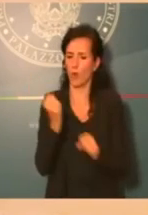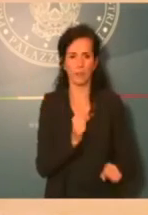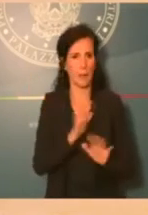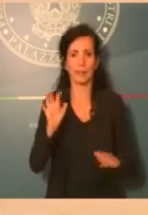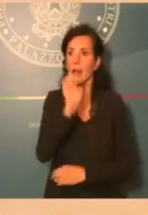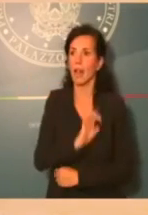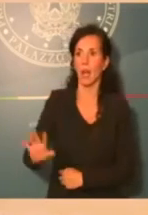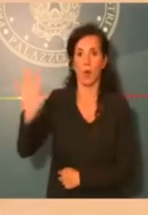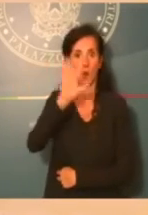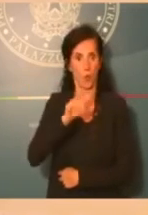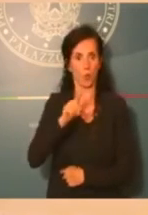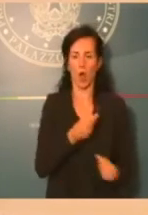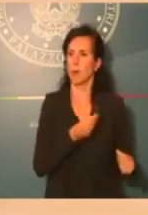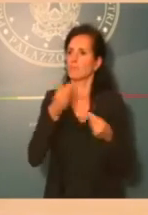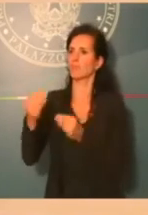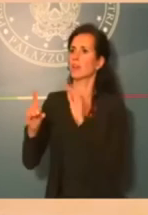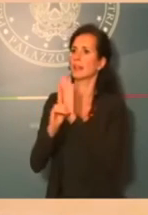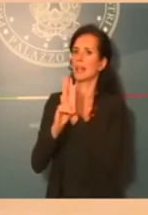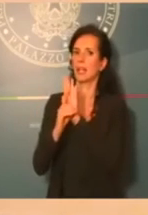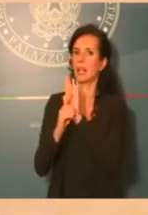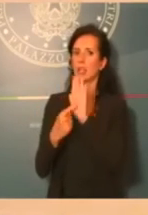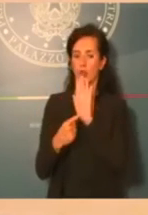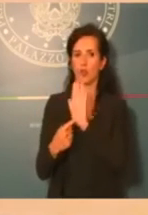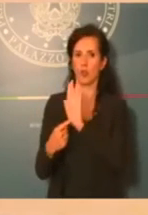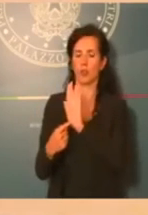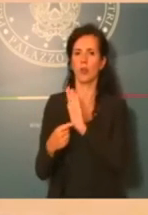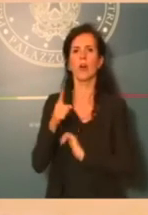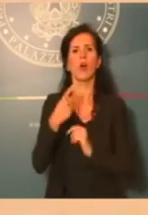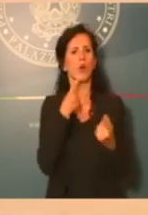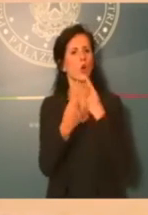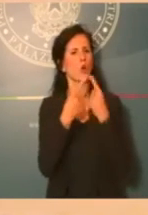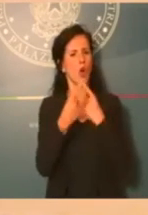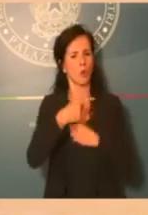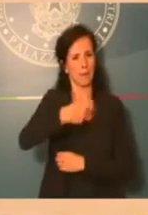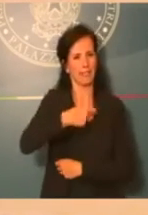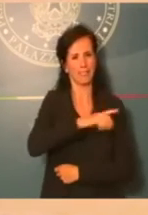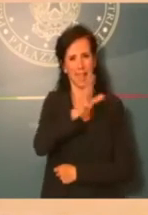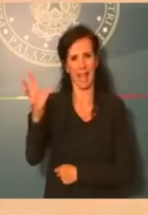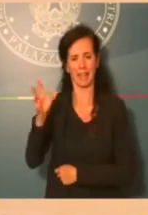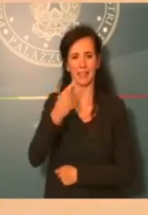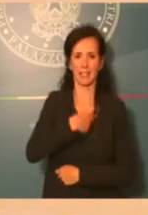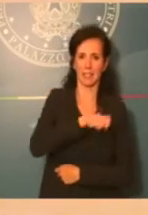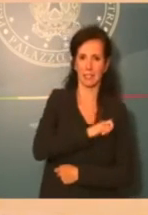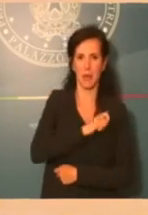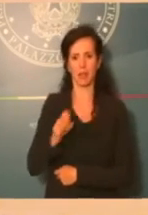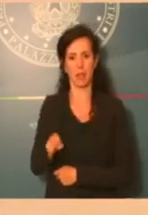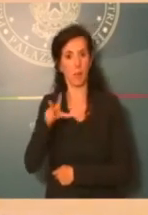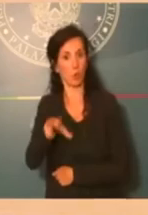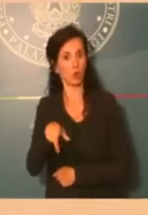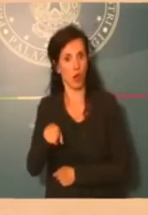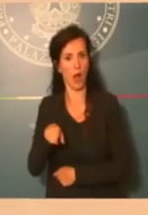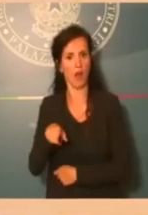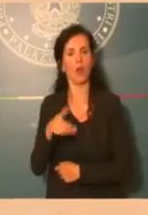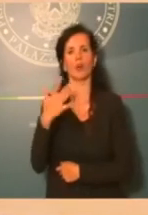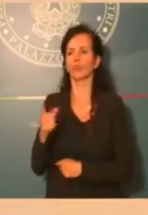e soprattutto se nei suoi colloqui con i suoi omologhi di Spagna e Portogallo ci sarà il